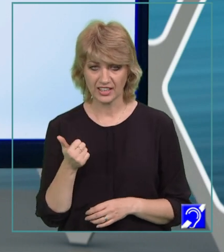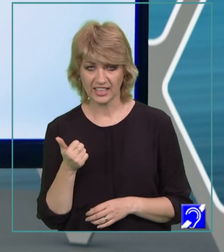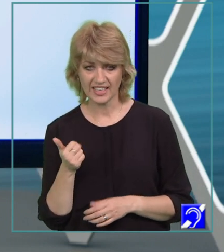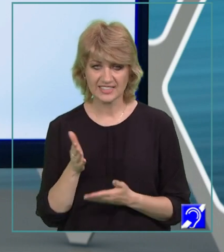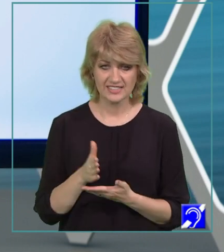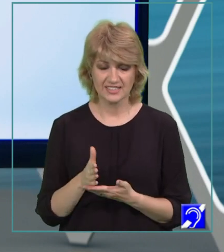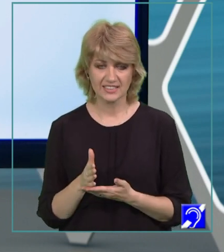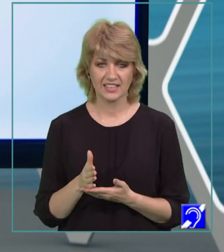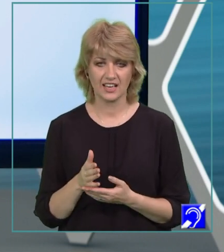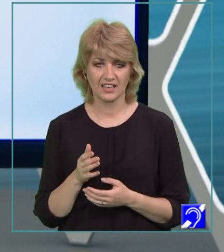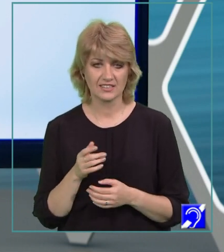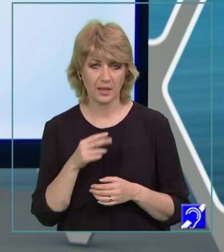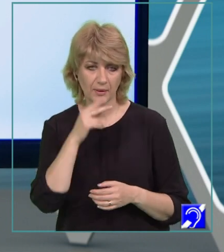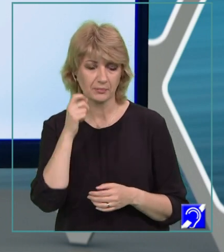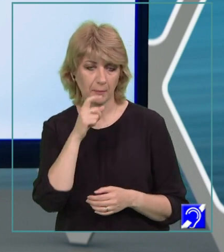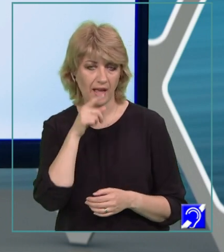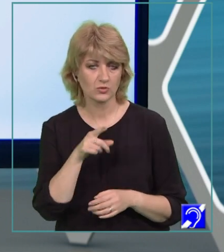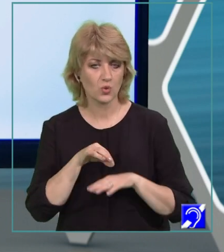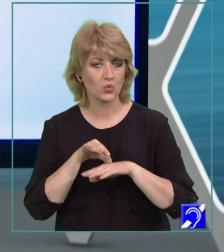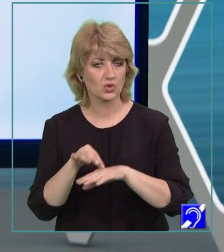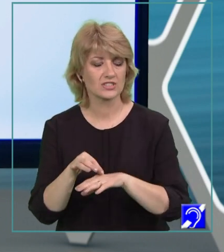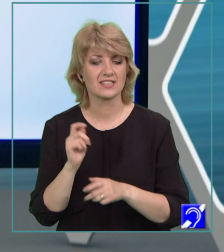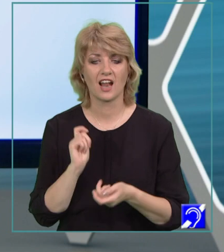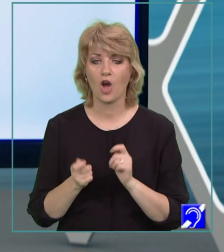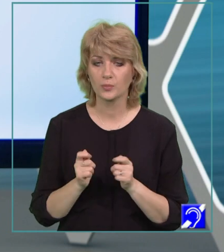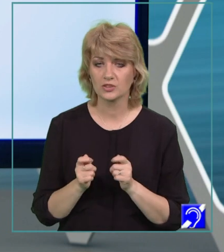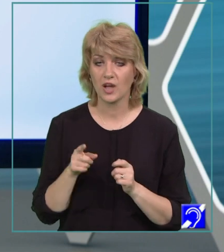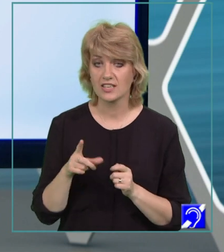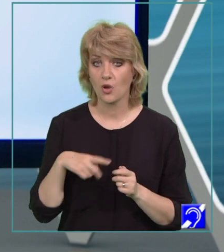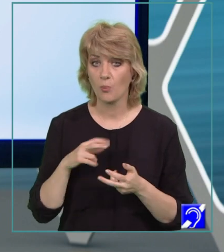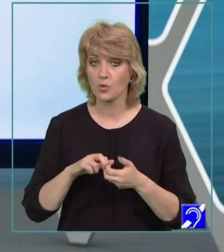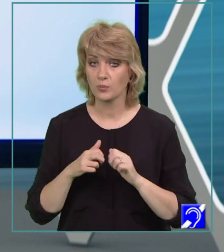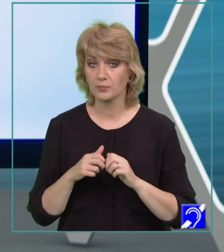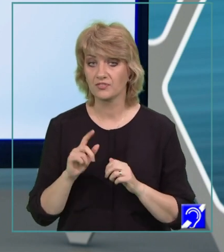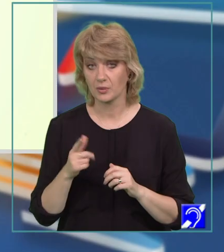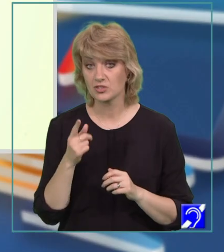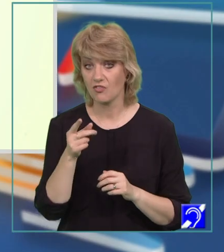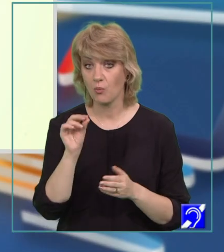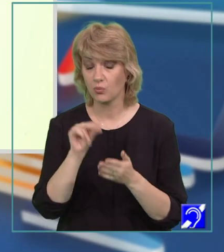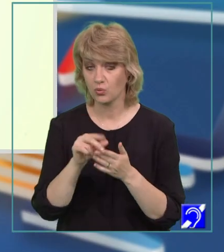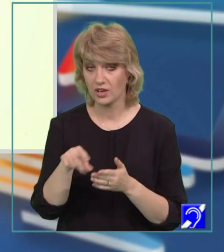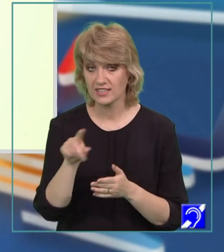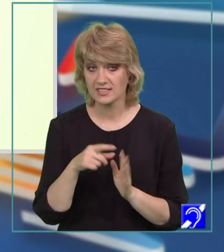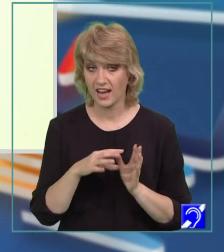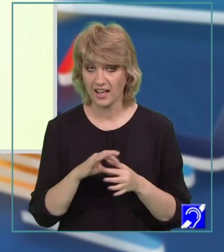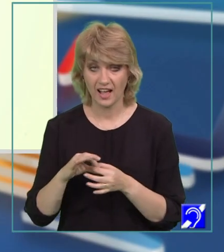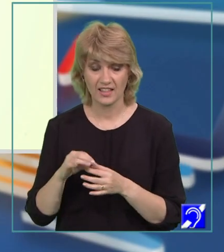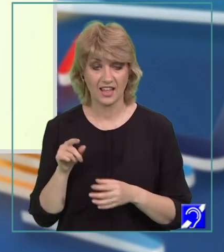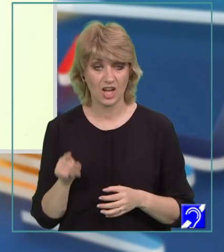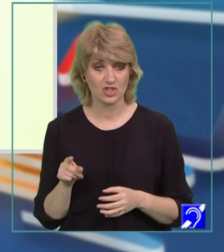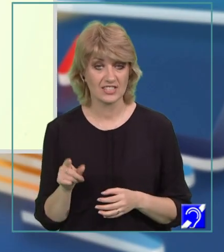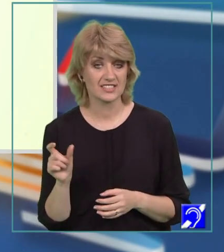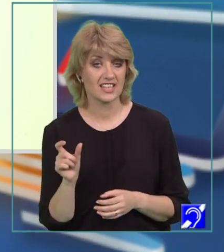băiatului să o însoțească la cumpărături. Aceasta e o problemă pe care trebuie să vă puneți. Referitor la această